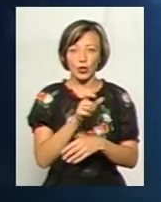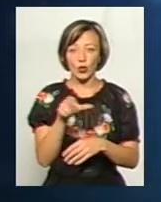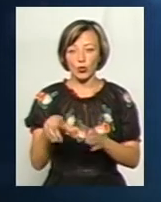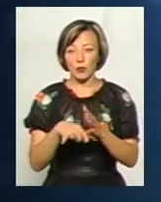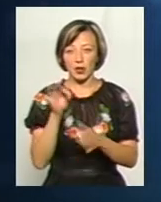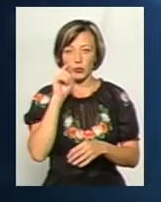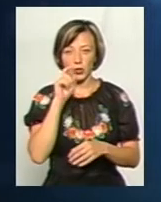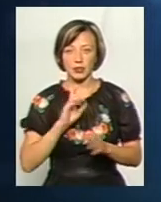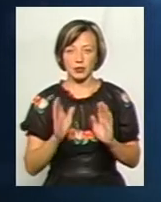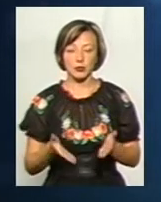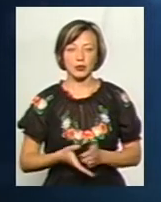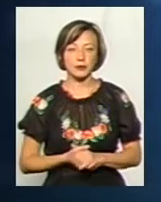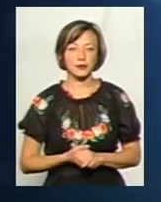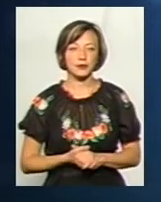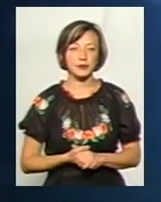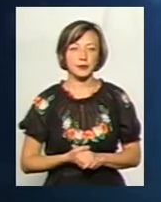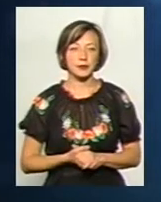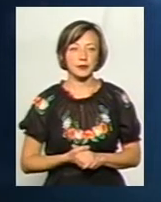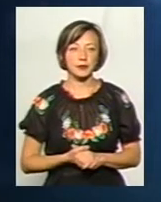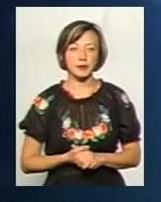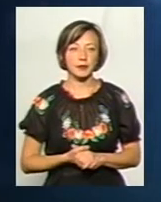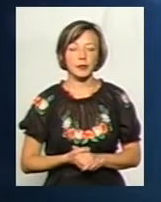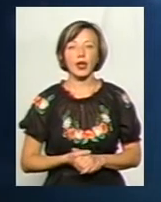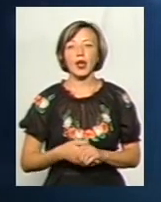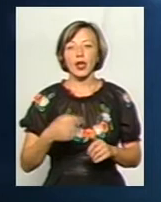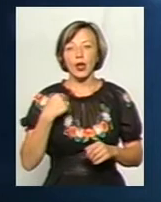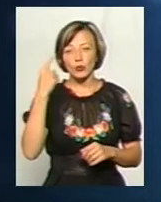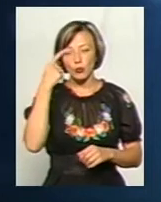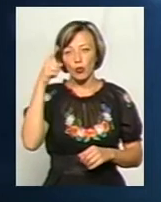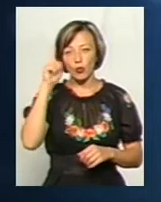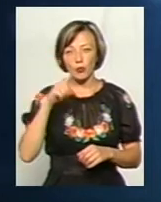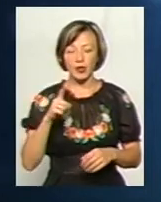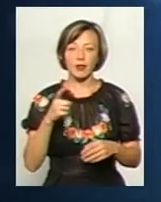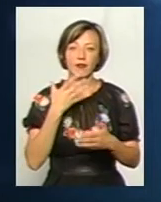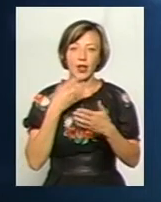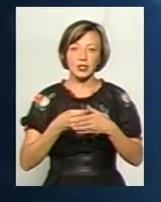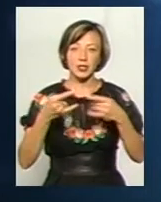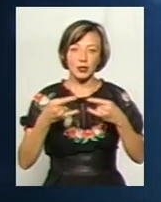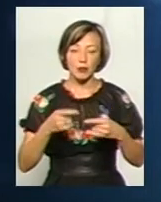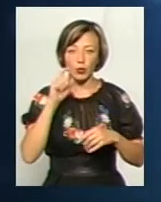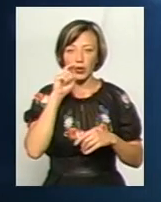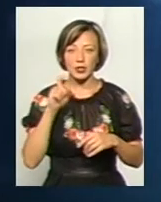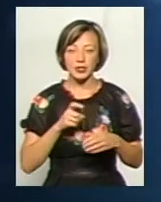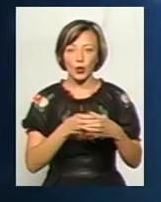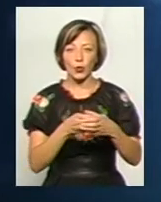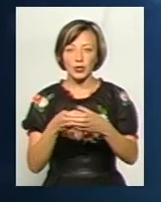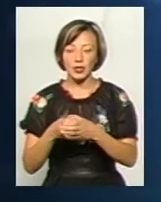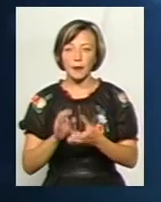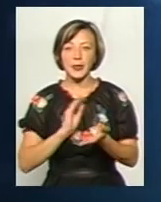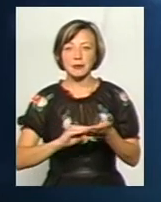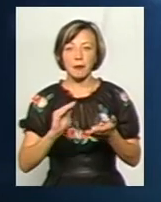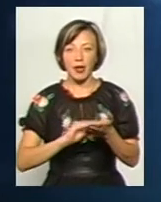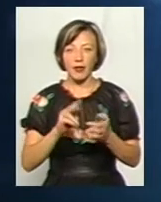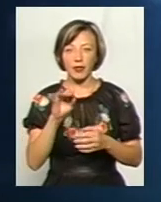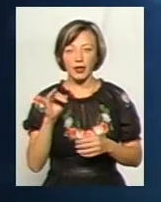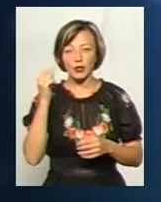обирати українське. Ну, я думаю, що ми сьогодні вміло продукуємо все українське, власне, телебачення, українські гурти, українські письменники.